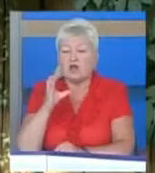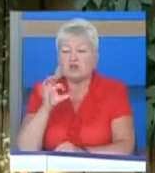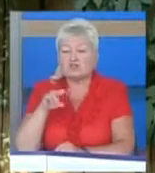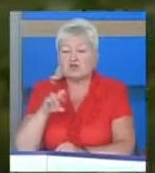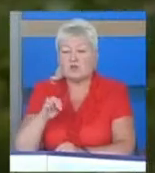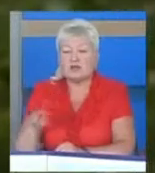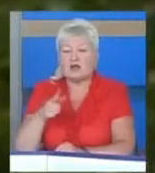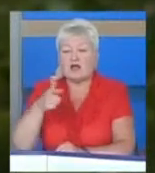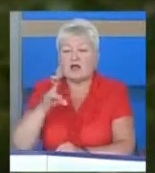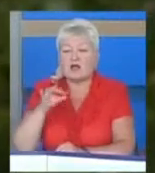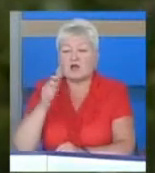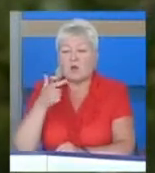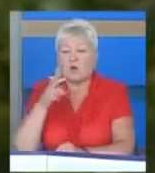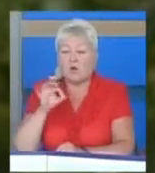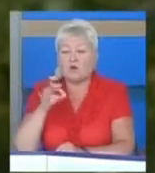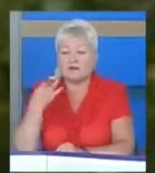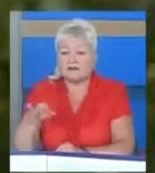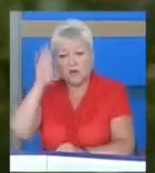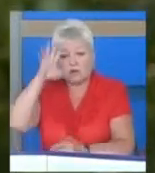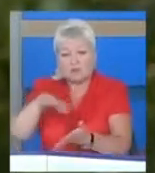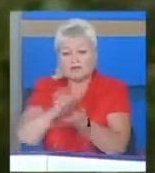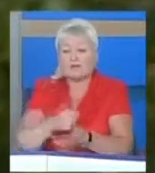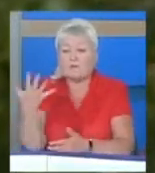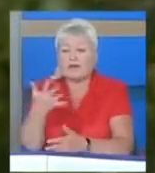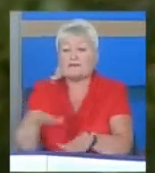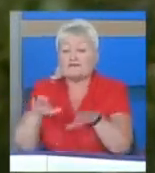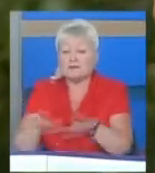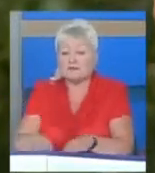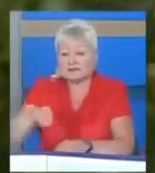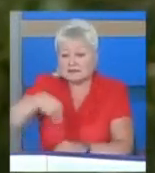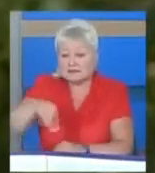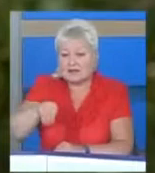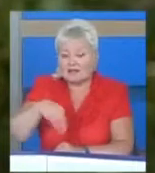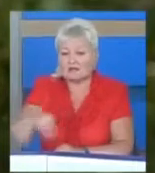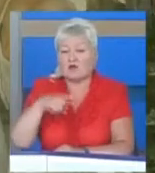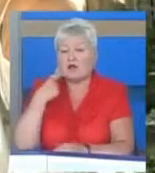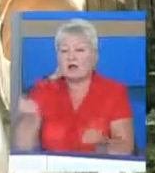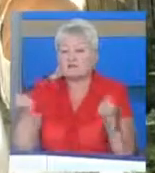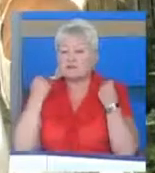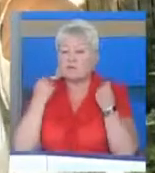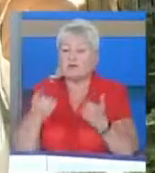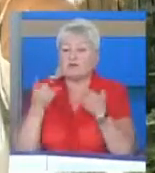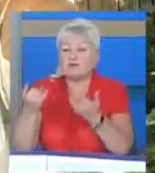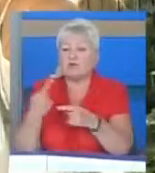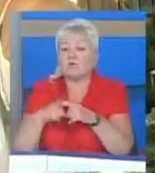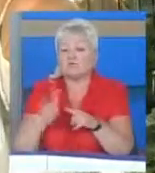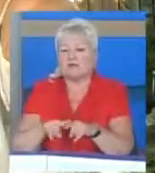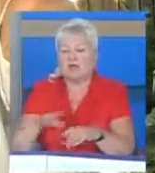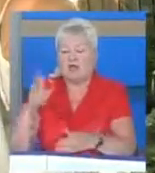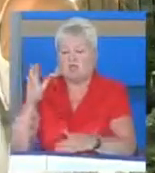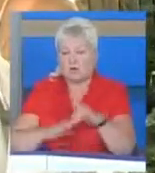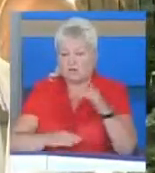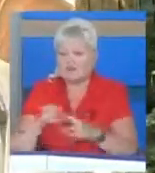Григорій. Хлопець зайняв п'яте місце у змаганнях з тенісом. Каже, спорт для нього – це професія.